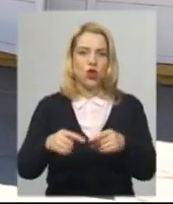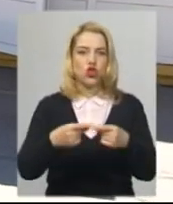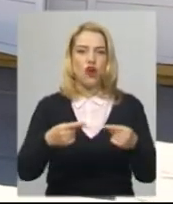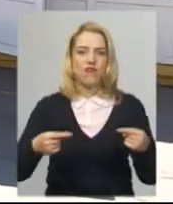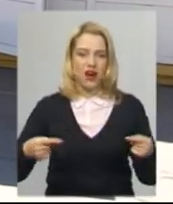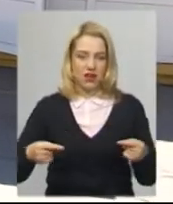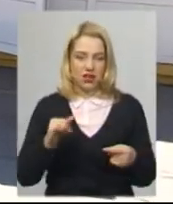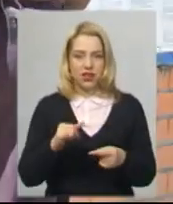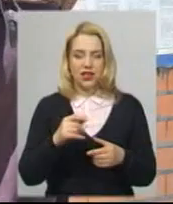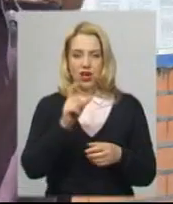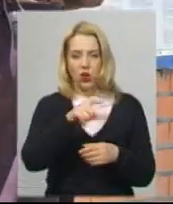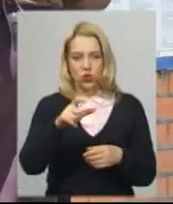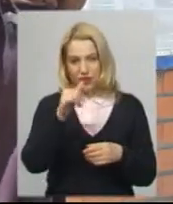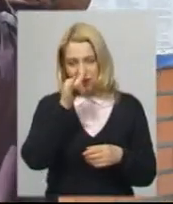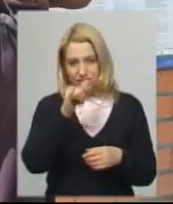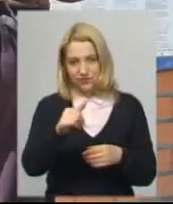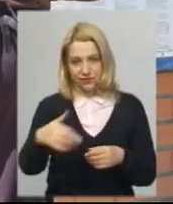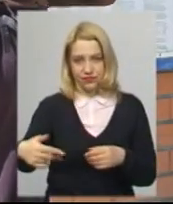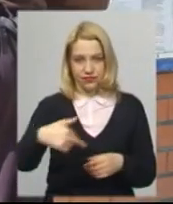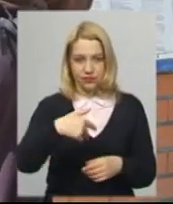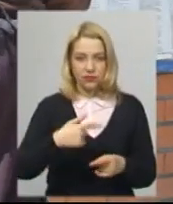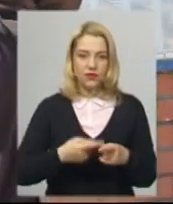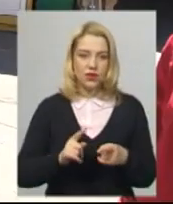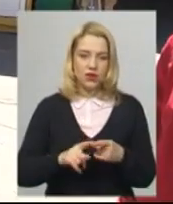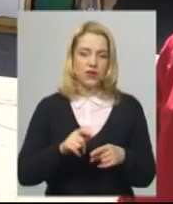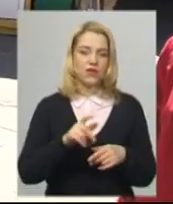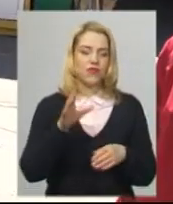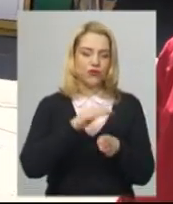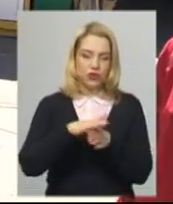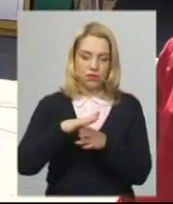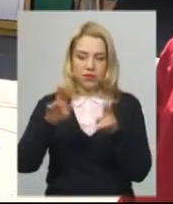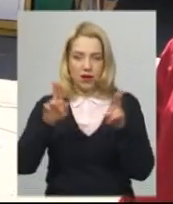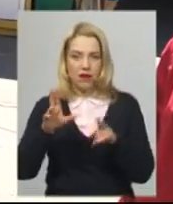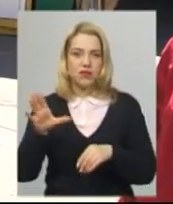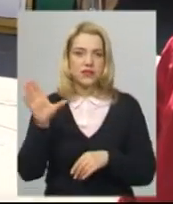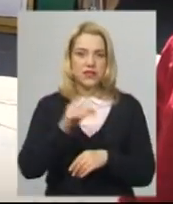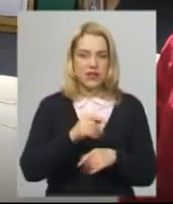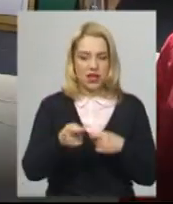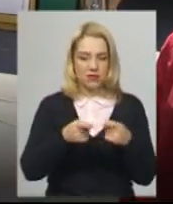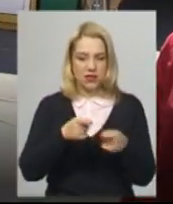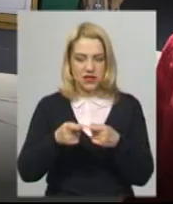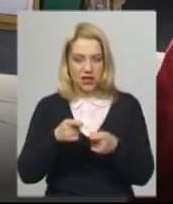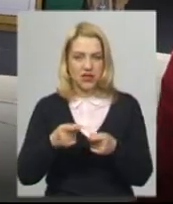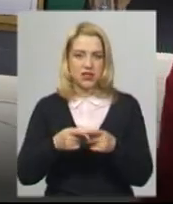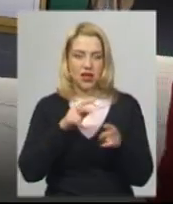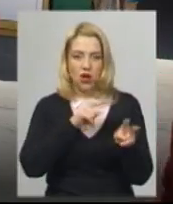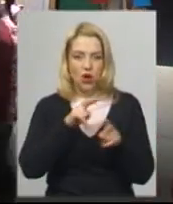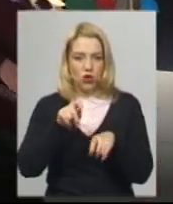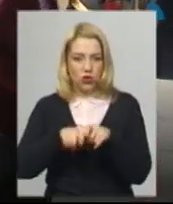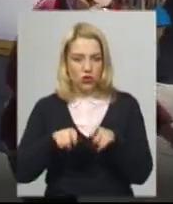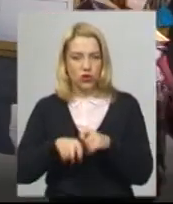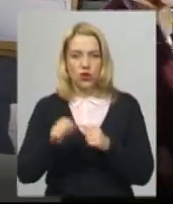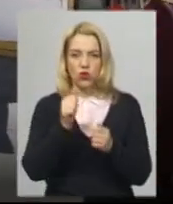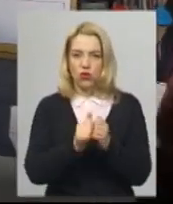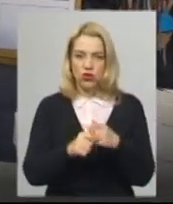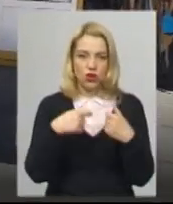Валерій Гунько. Дотримання карантинних вимог контролює адміністрація ринку. Кожен ФОП-підприємець попереджений в тому, що він несе індивідуальну